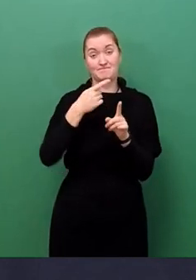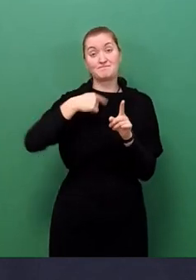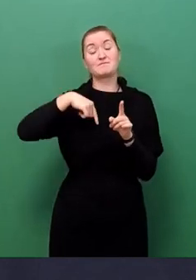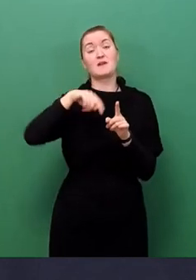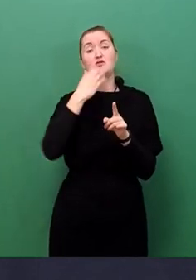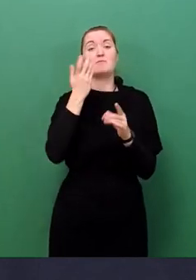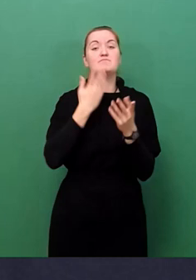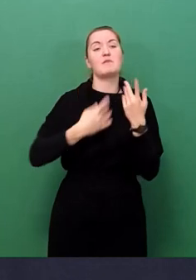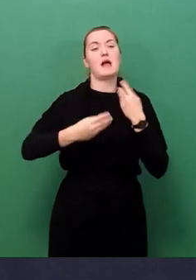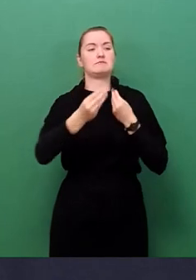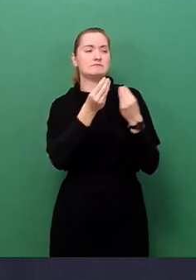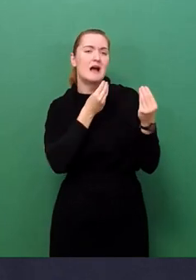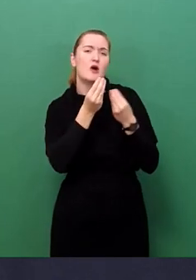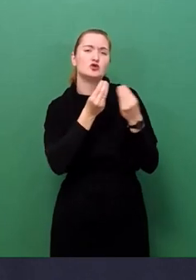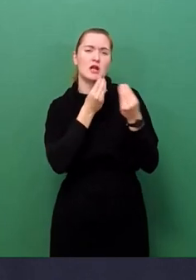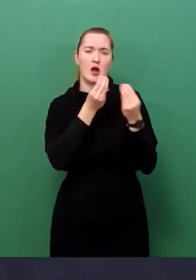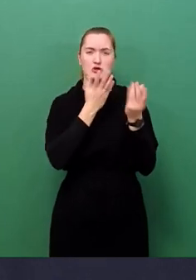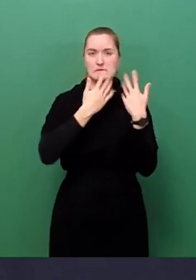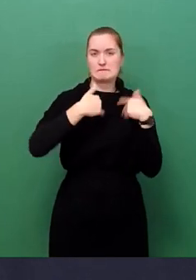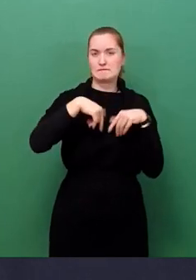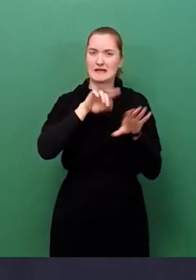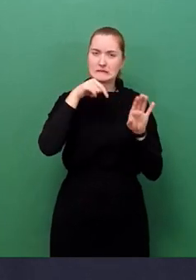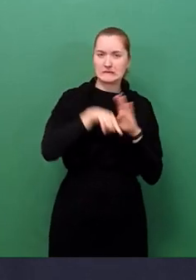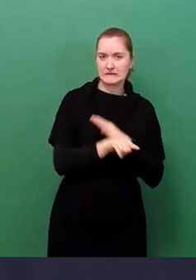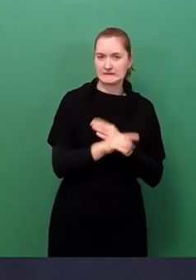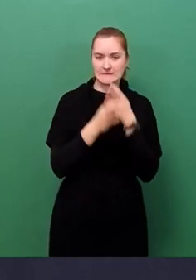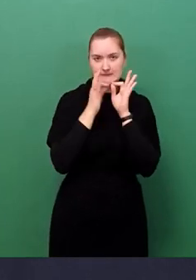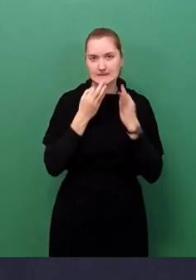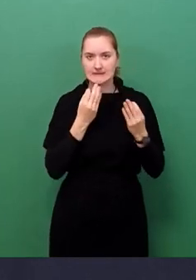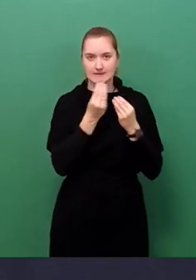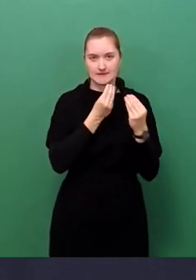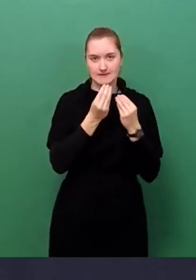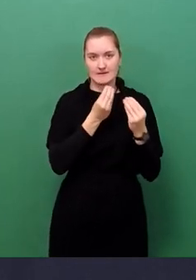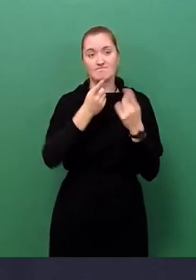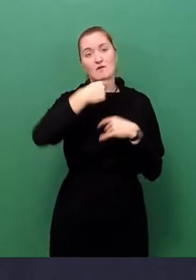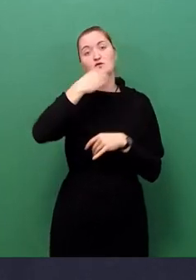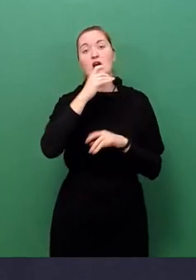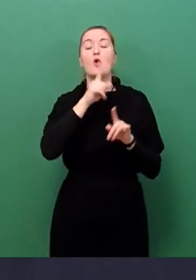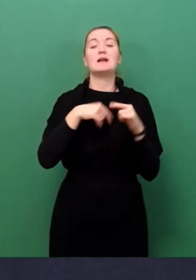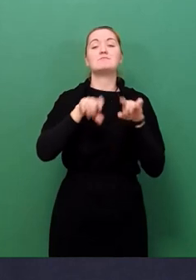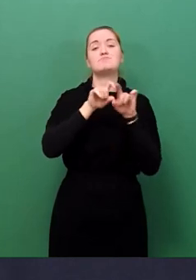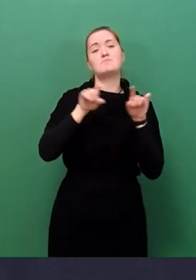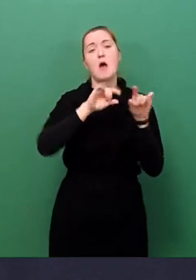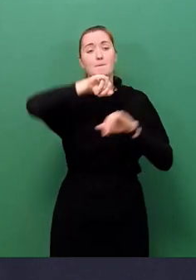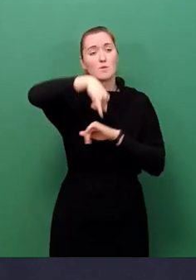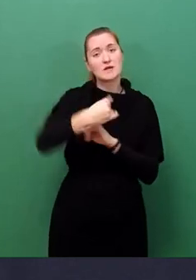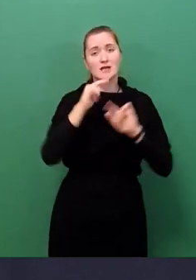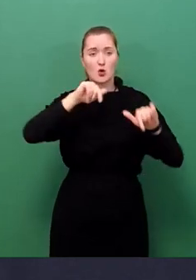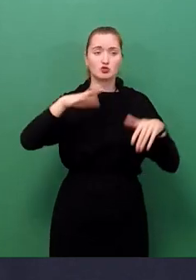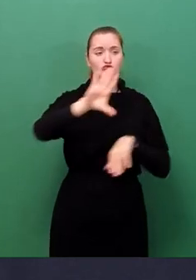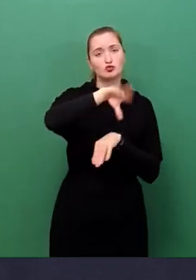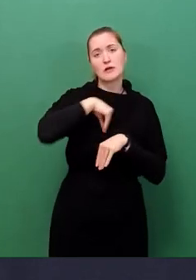Austausch etabliert werden. Ziel soll es unter anderem sein, gemeinsame EU-Projekte zu identifizieren und durchzuführen.